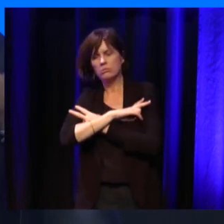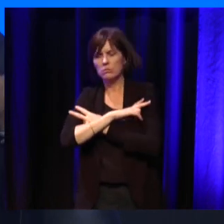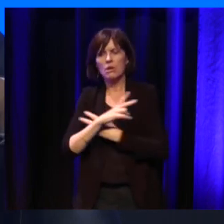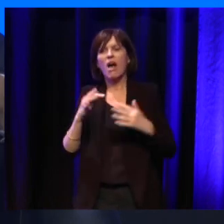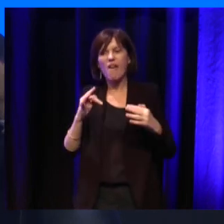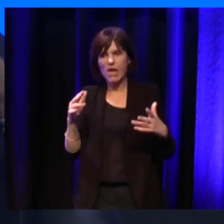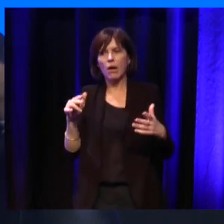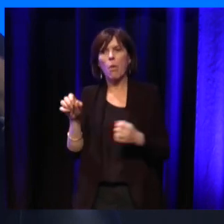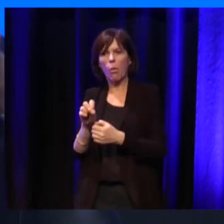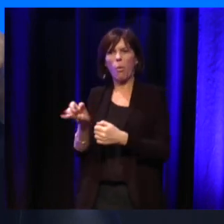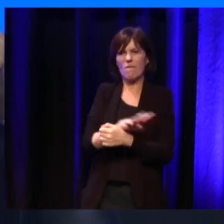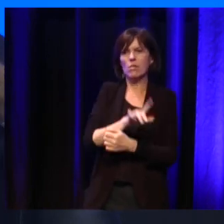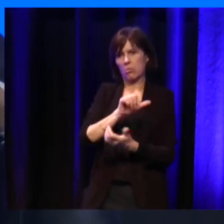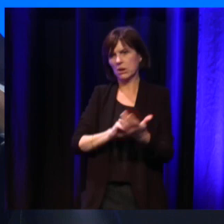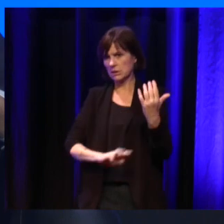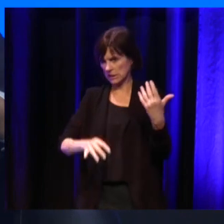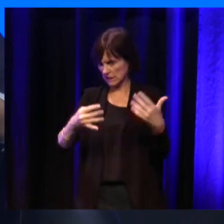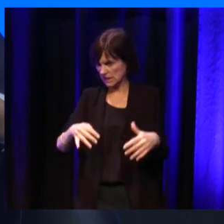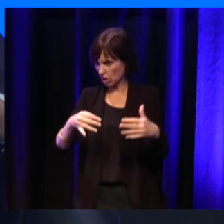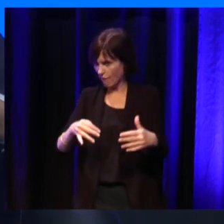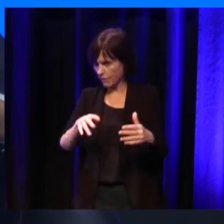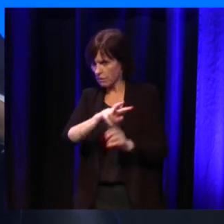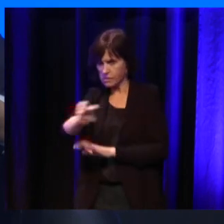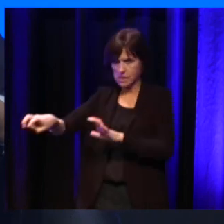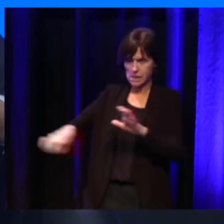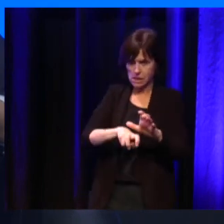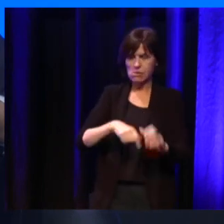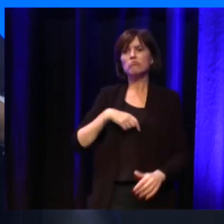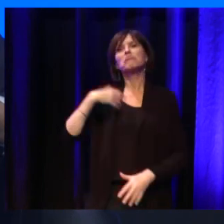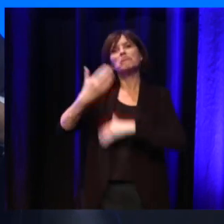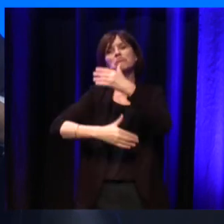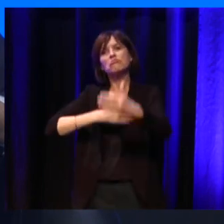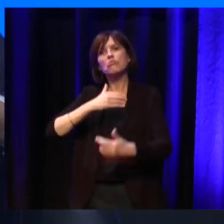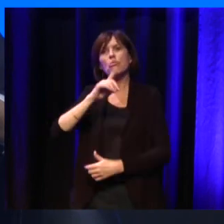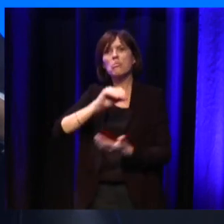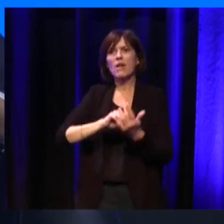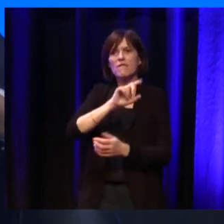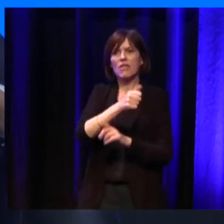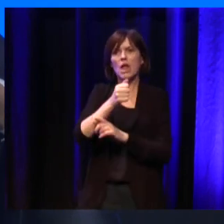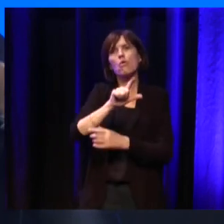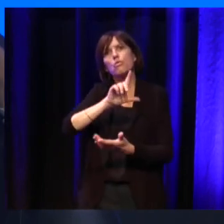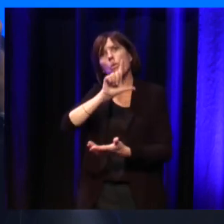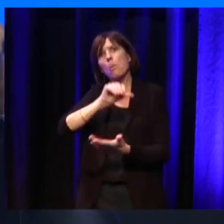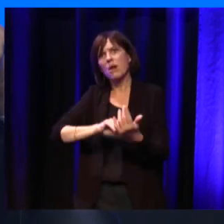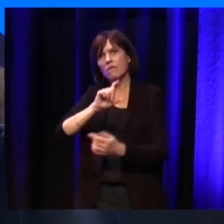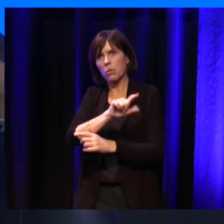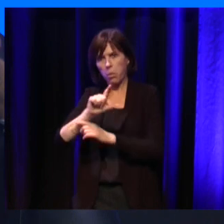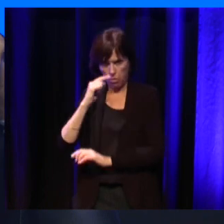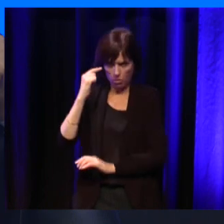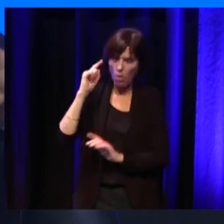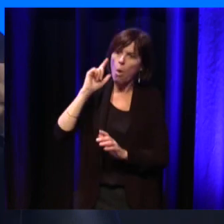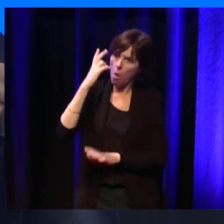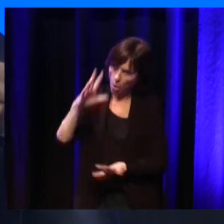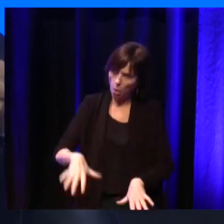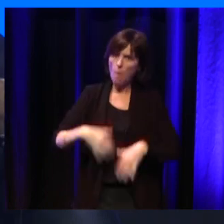retravaillé sur une feuille de route des maladies neurodégénératives en 2021-2022 et cette feuille de route